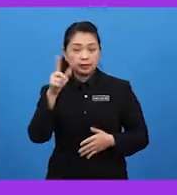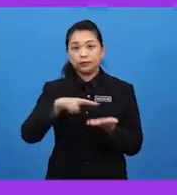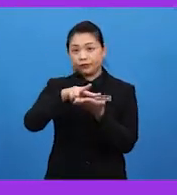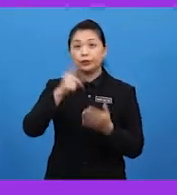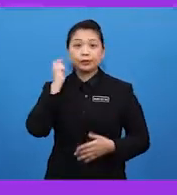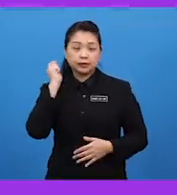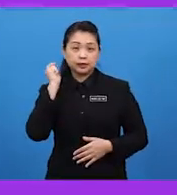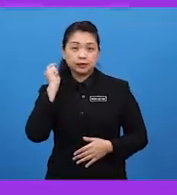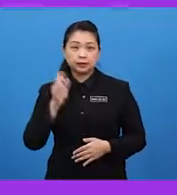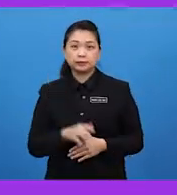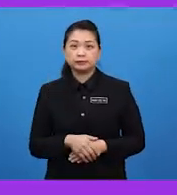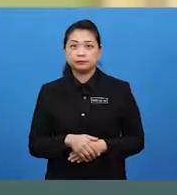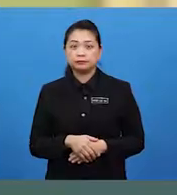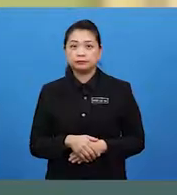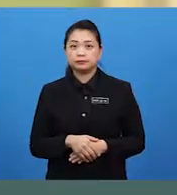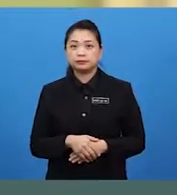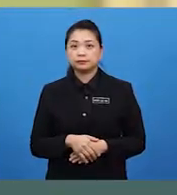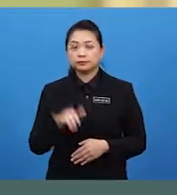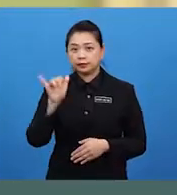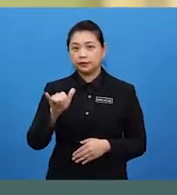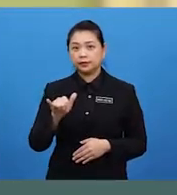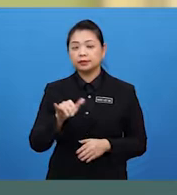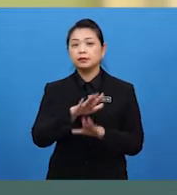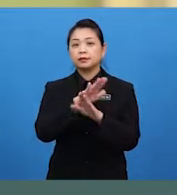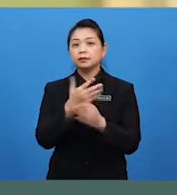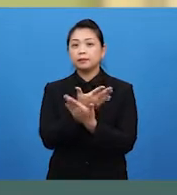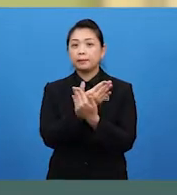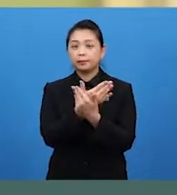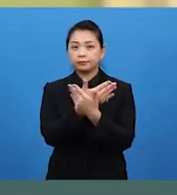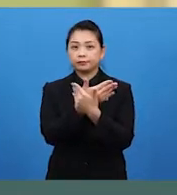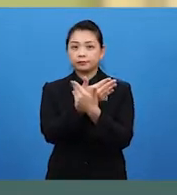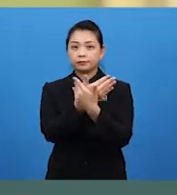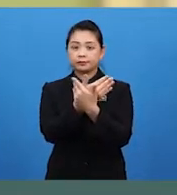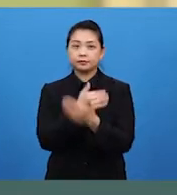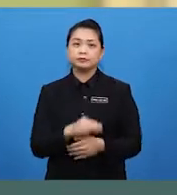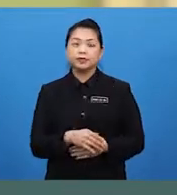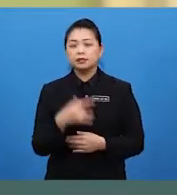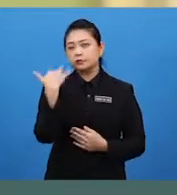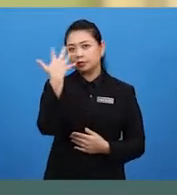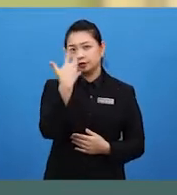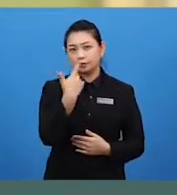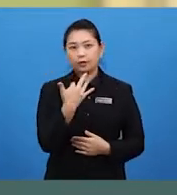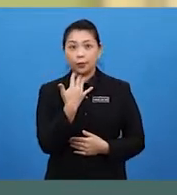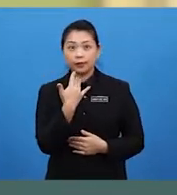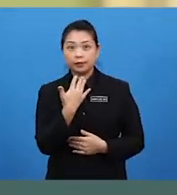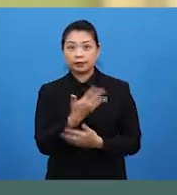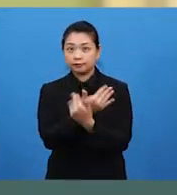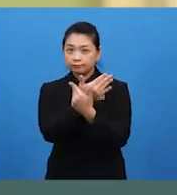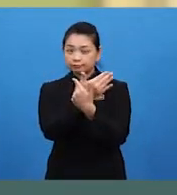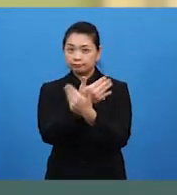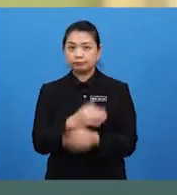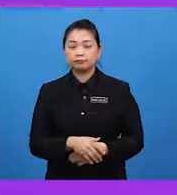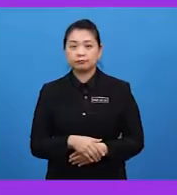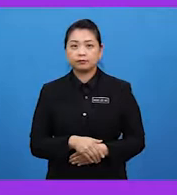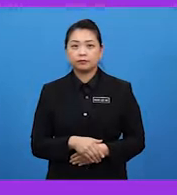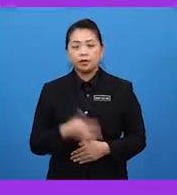berkenaan? Ya, rama-rama. Begitu cantik warna rama-rama berkenaan. Rasa-rasa